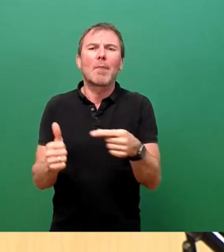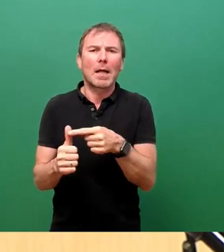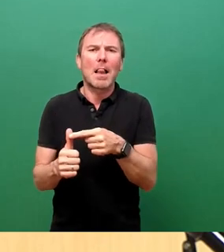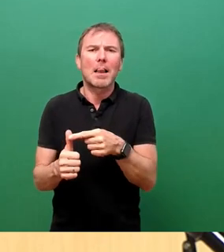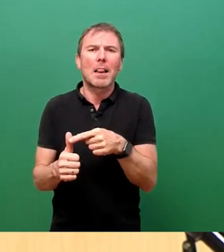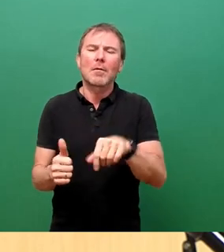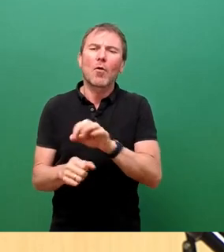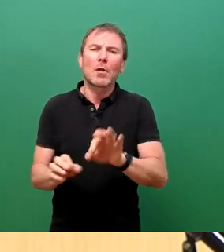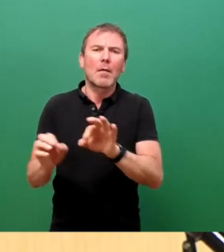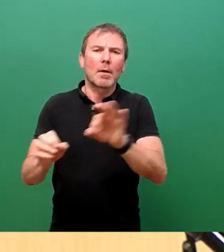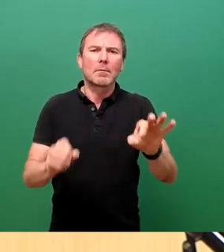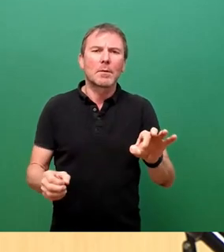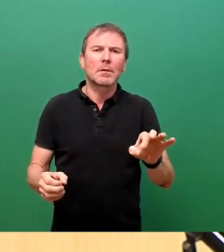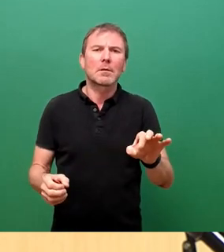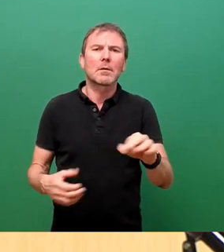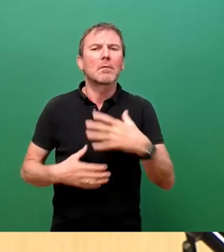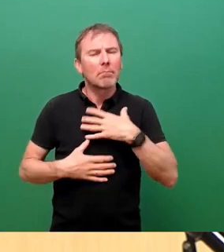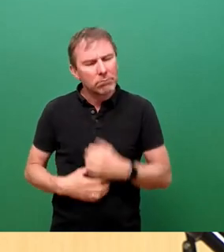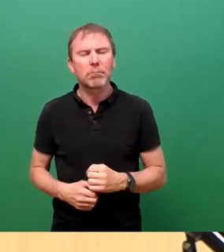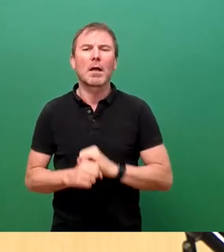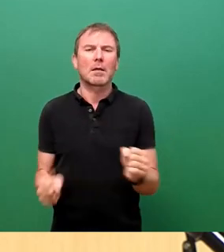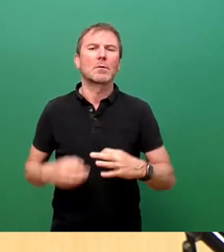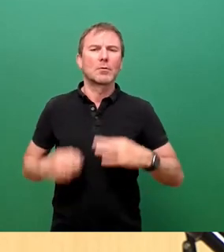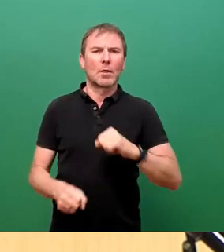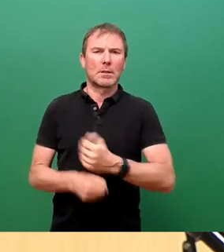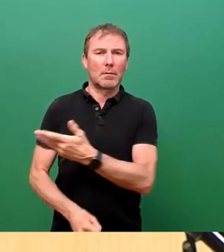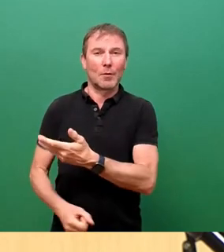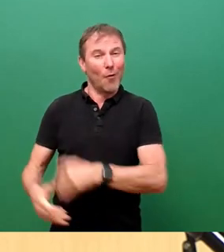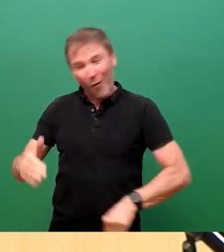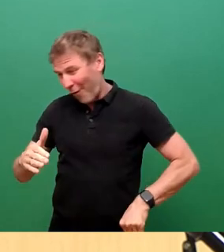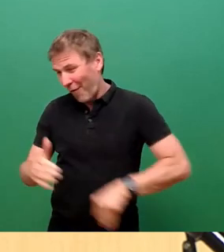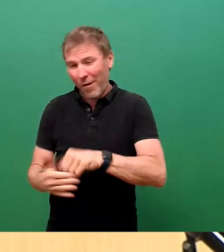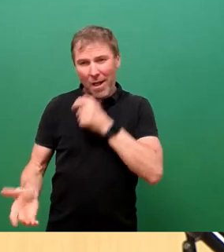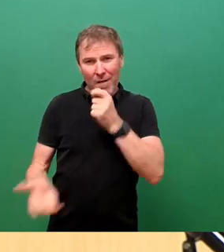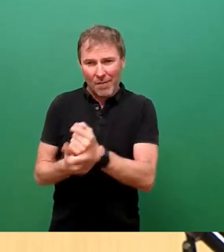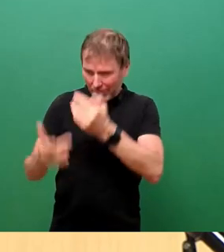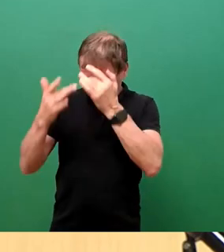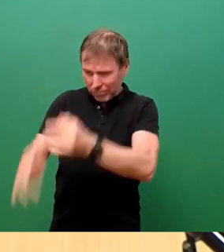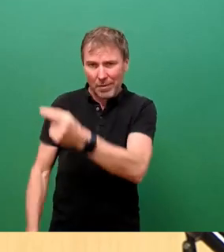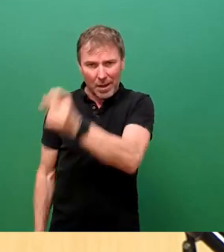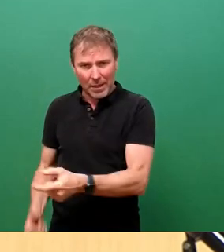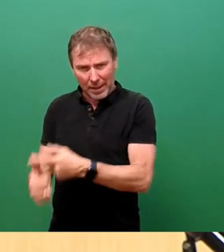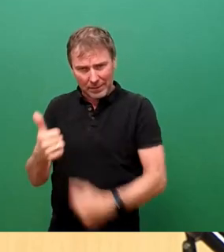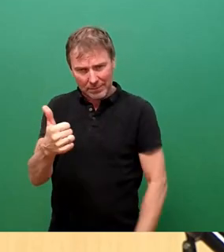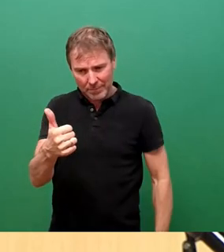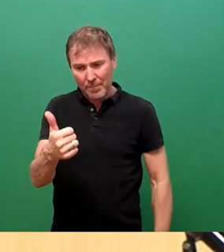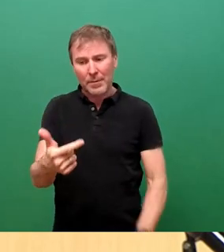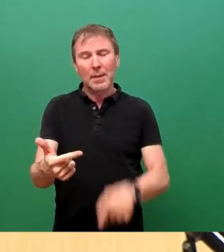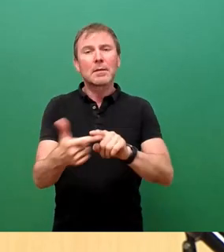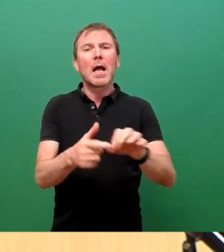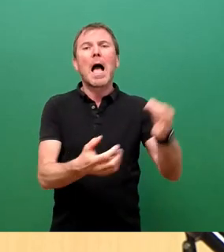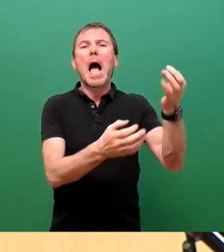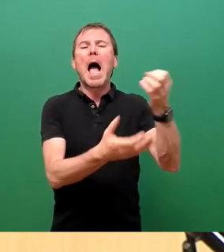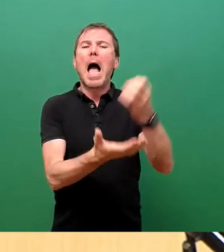-Pandemie ausgelaugten Gesundheitsämter tragen die gesamte Verwaltungslast allein. Zum zweiten haben die Einrichtungsleitungen in den